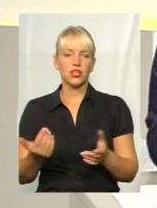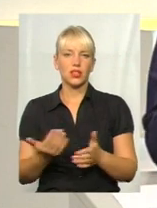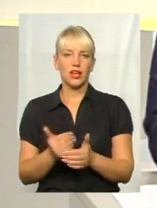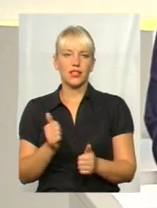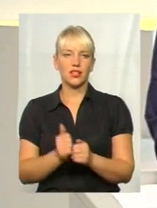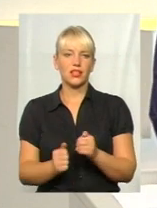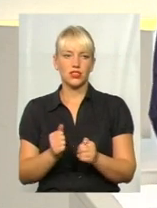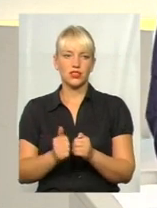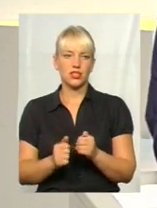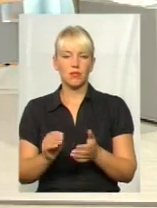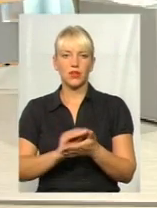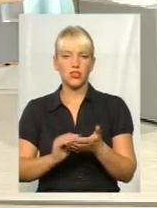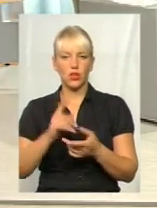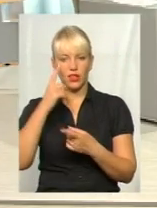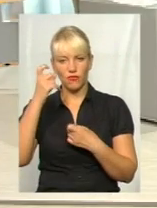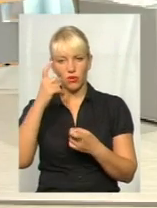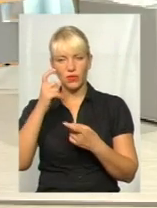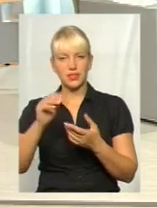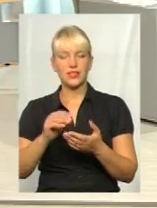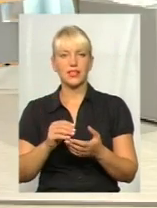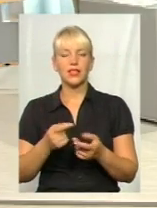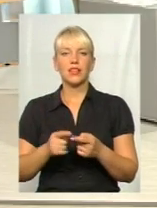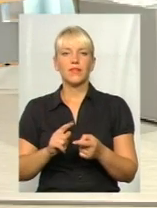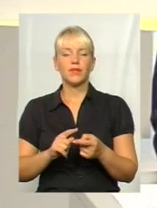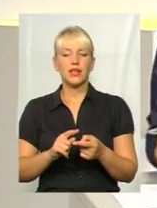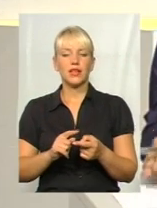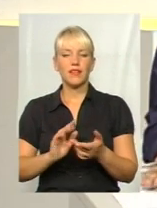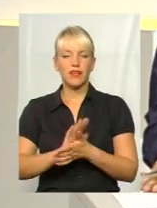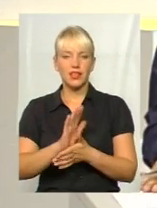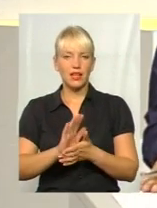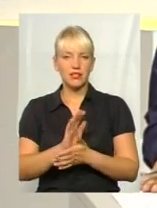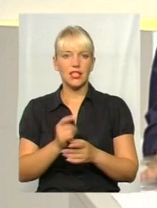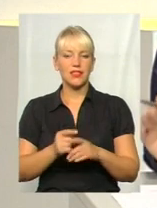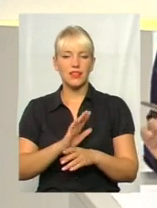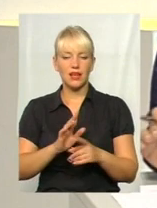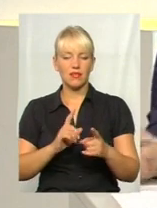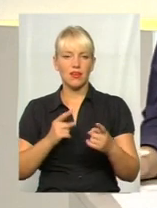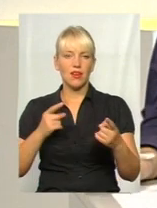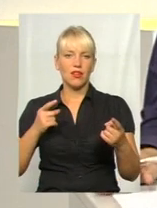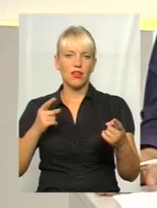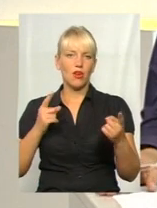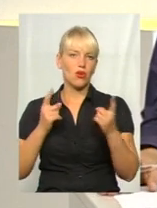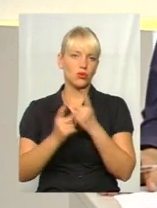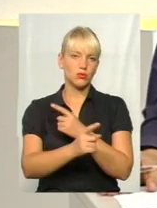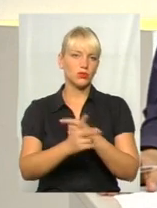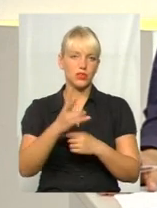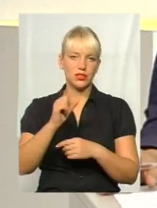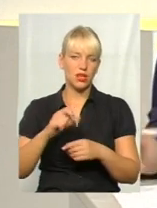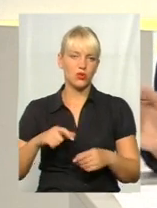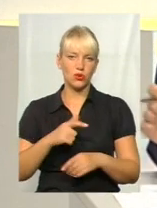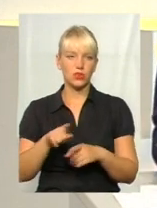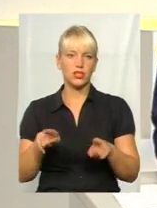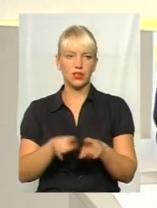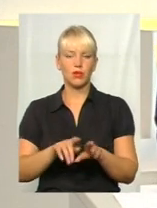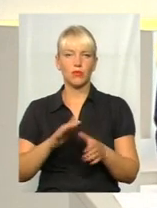просто пишуть інформаційні видання, не розминулись на дорозі. Один із таких моментів ми хочемо